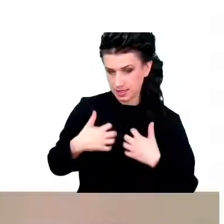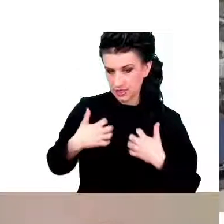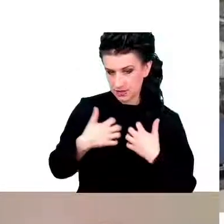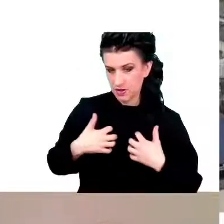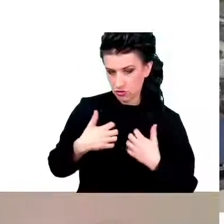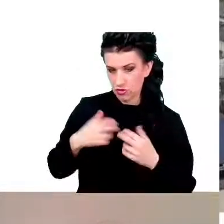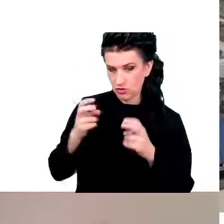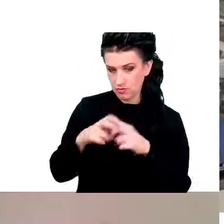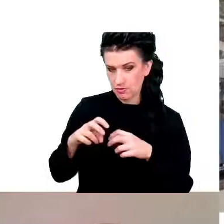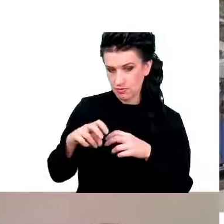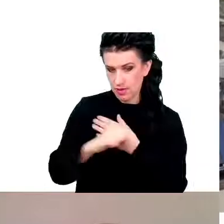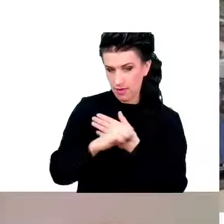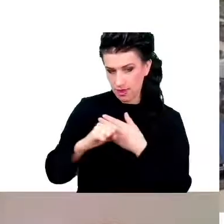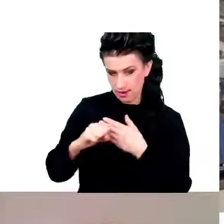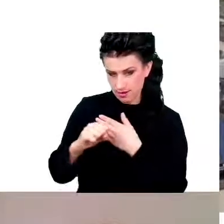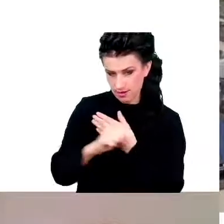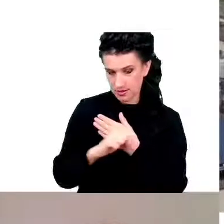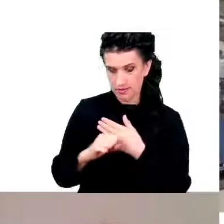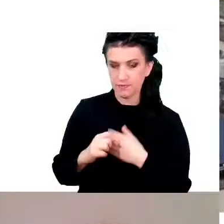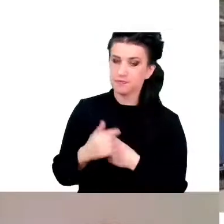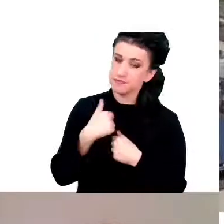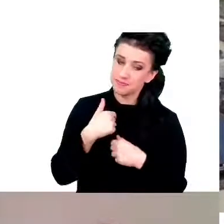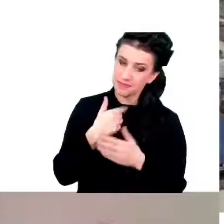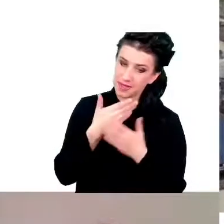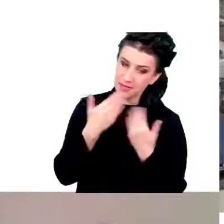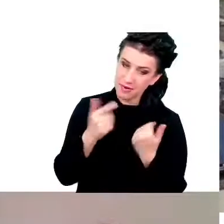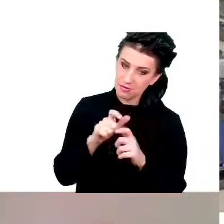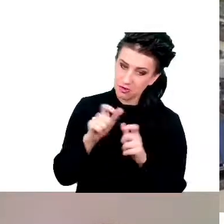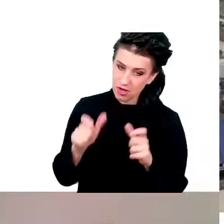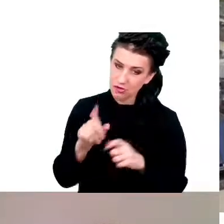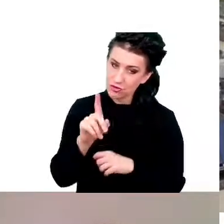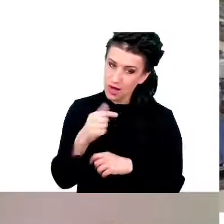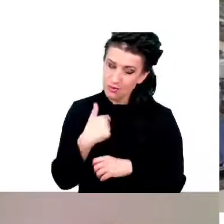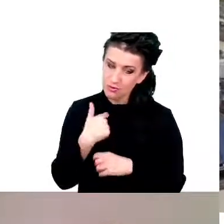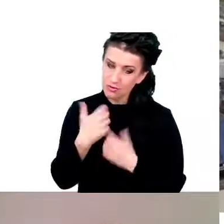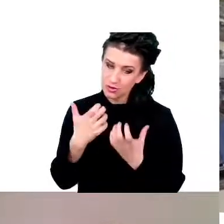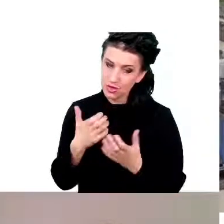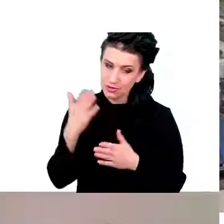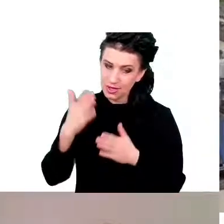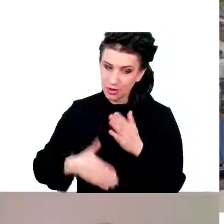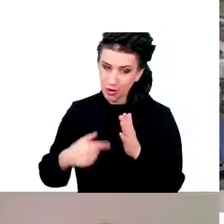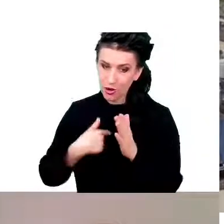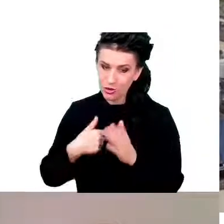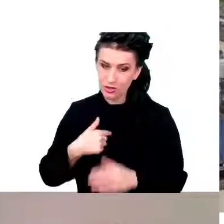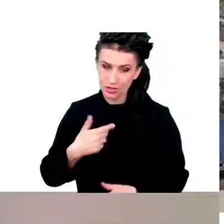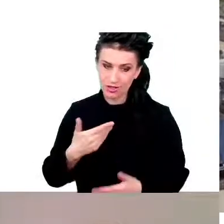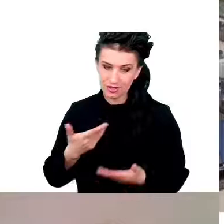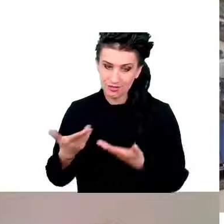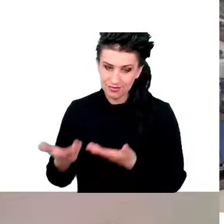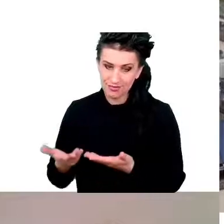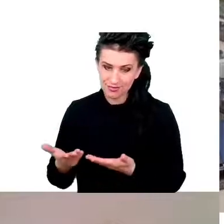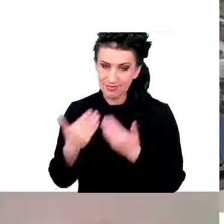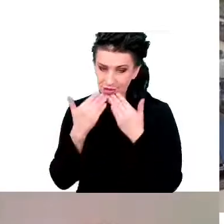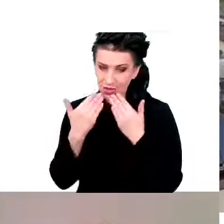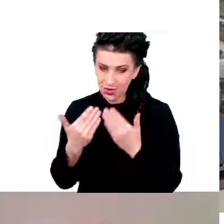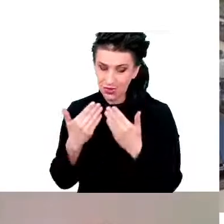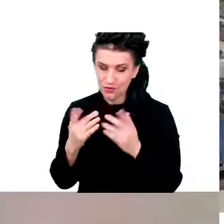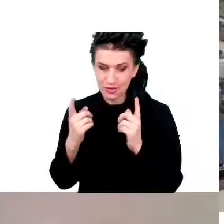Ponieważ już nie mam czasu, to chciałbym zakończyć na tym i bardzo Państwu podziękować za uwagę.